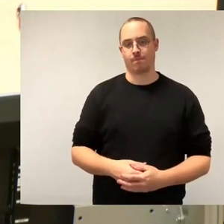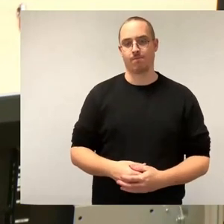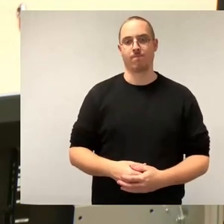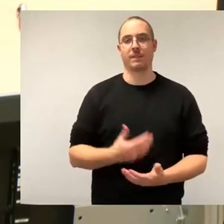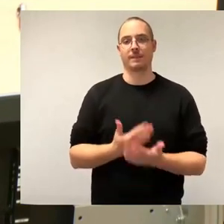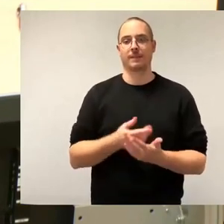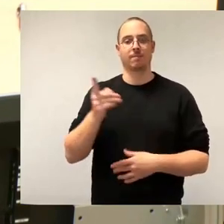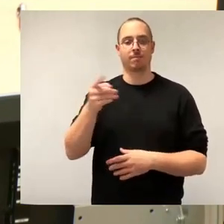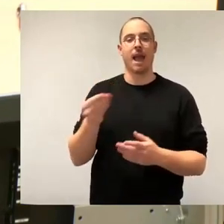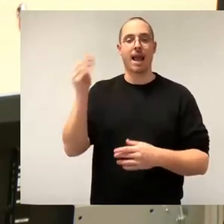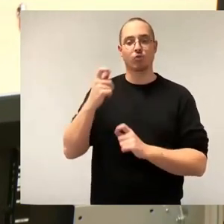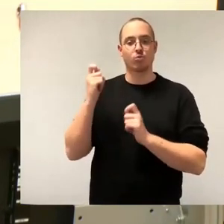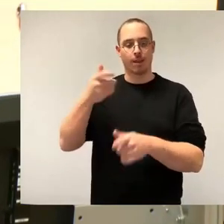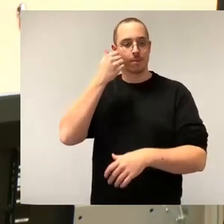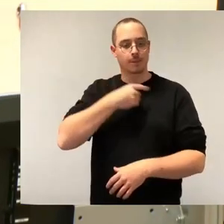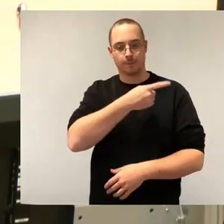Mehrheit finden würde. Danke.